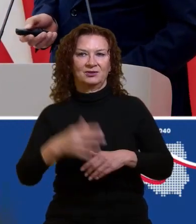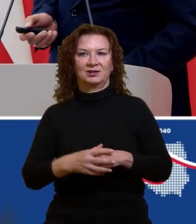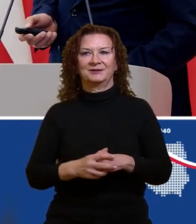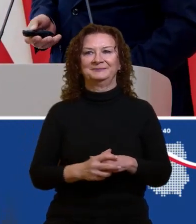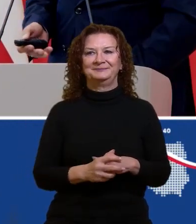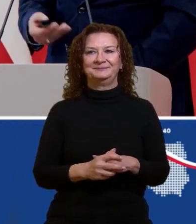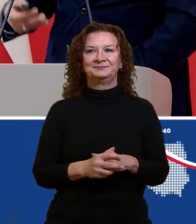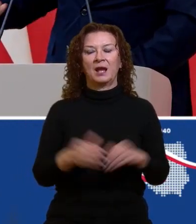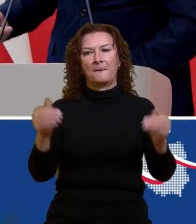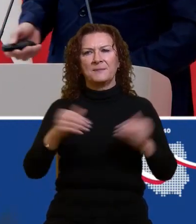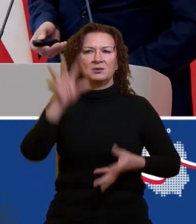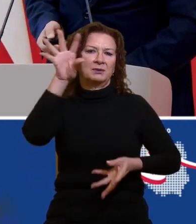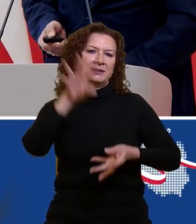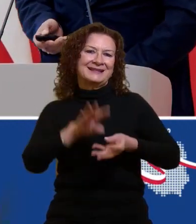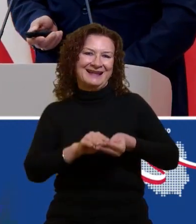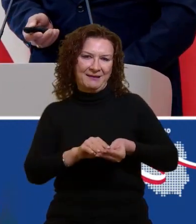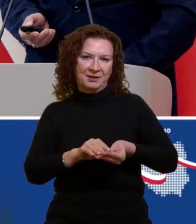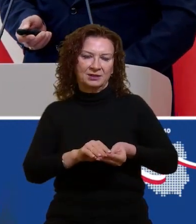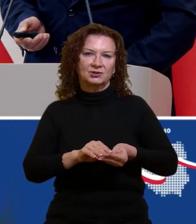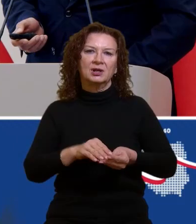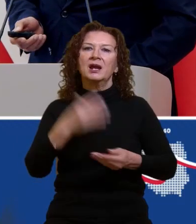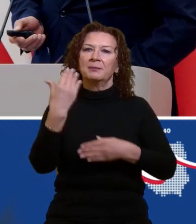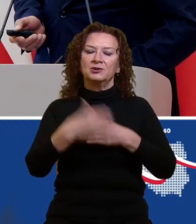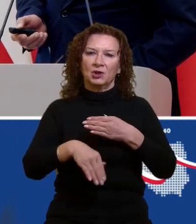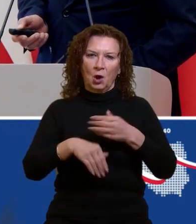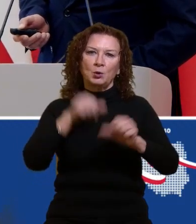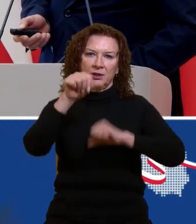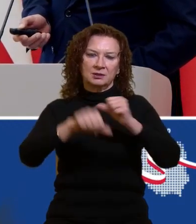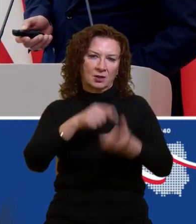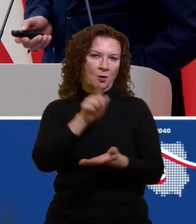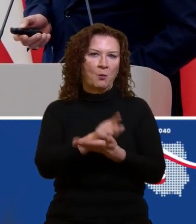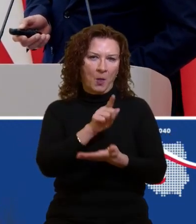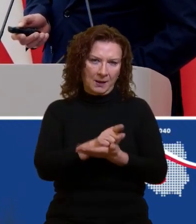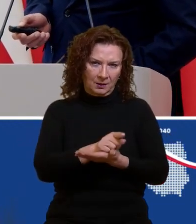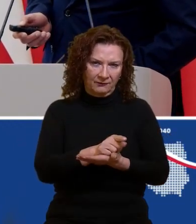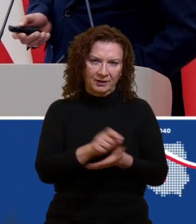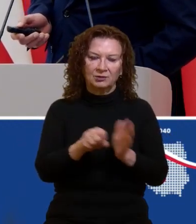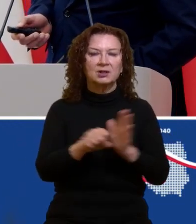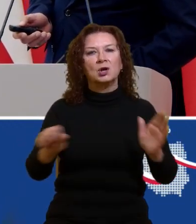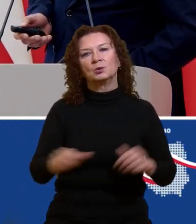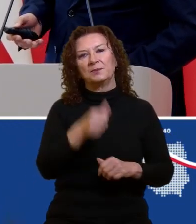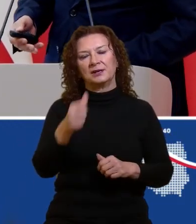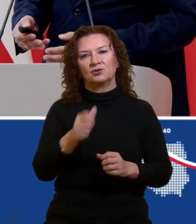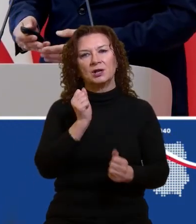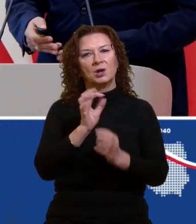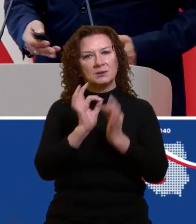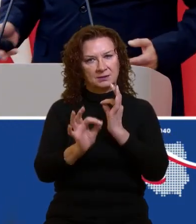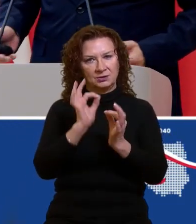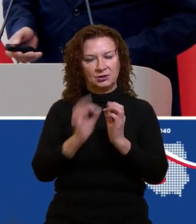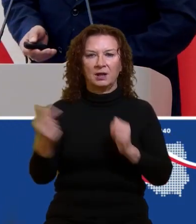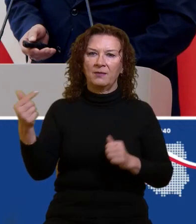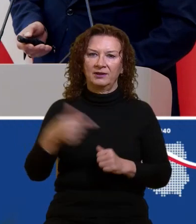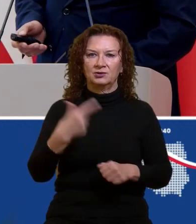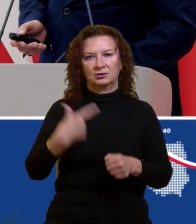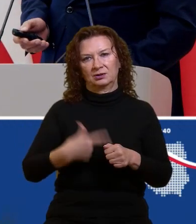tą skalę, bo to są rozwiązania, które funkcjonują od 1 stycznia 2022. Oczywiście obok